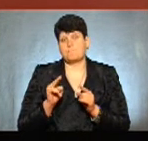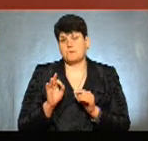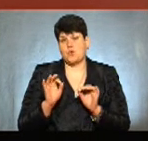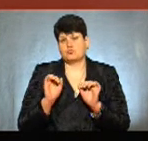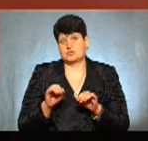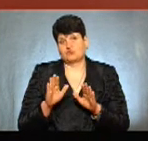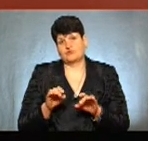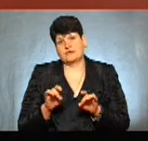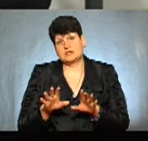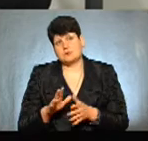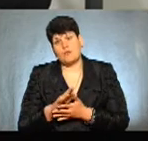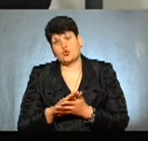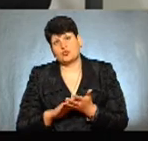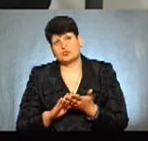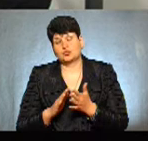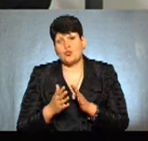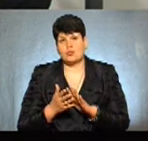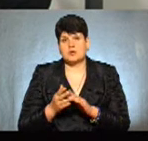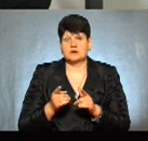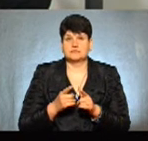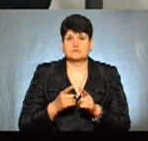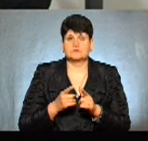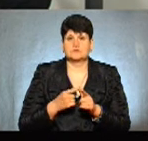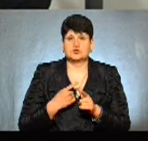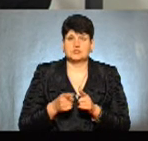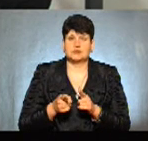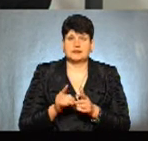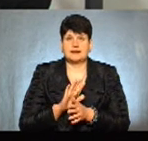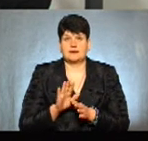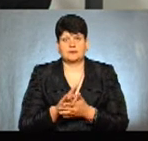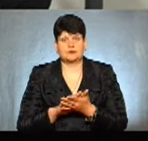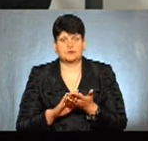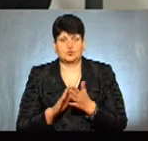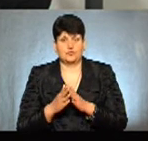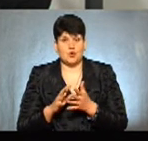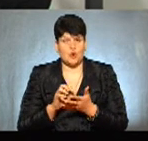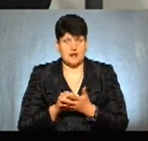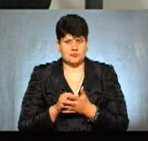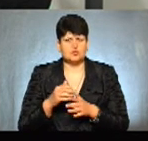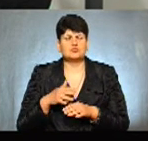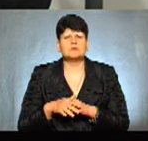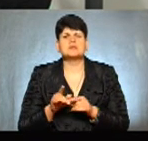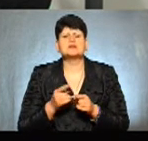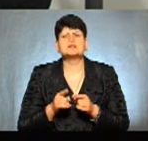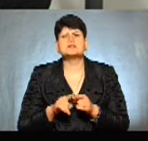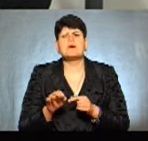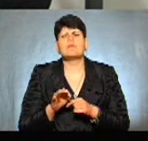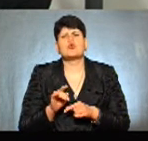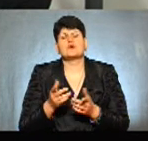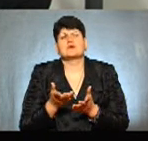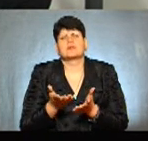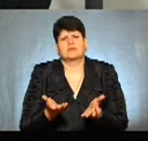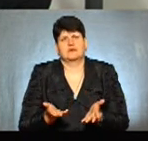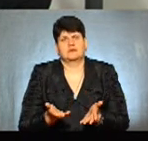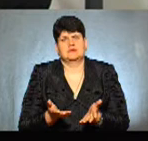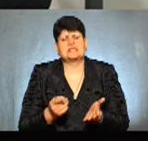вирішували продовжувати договори сервітутів чи договори оренду. Ну, так, щоб було людям зрозуміліше, про які йдеться, з яким